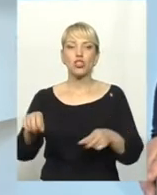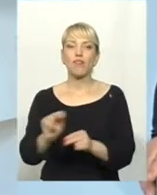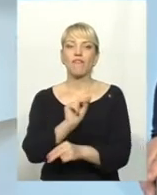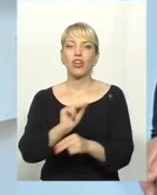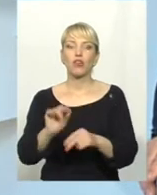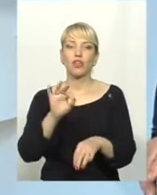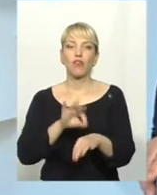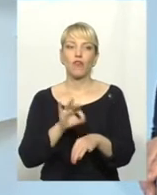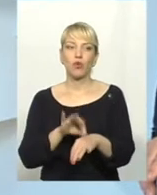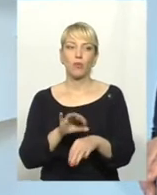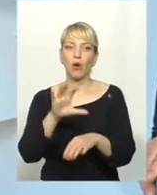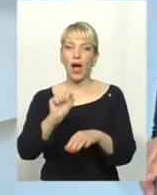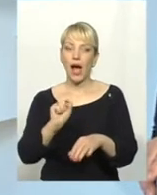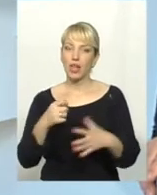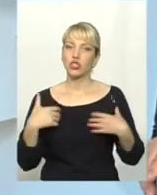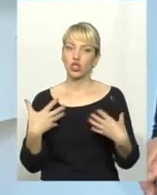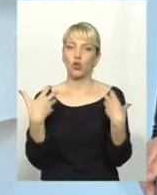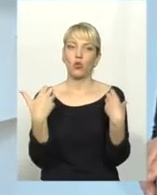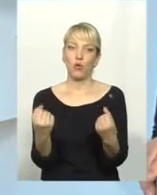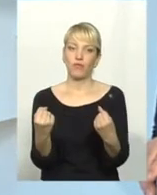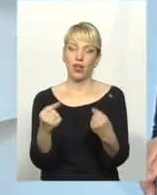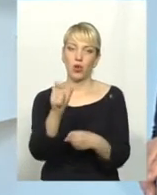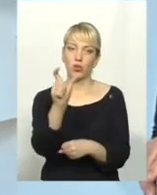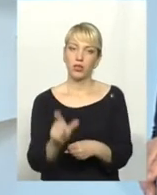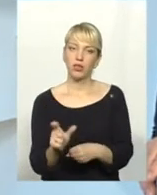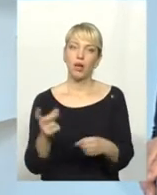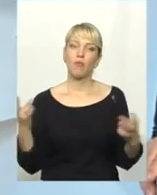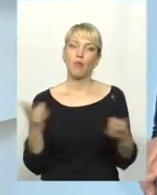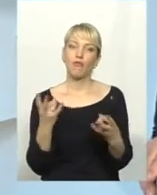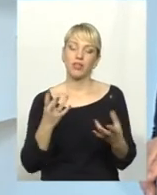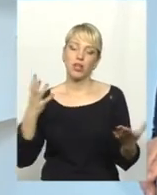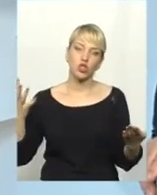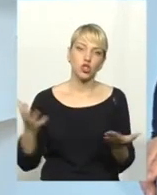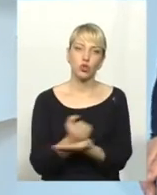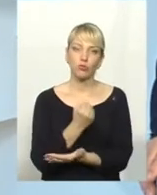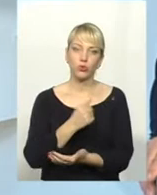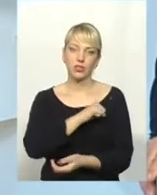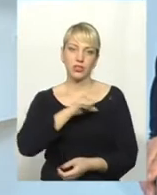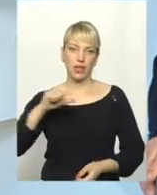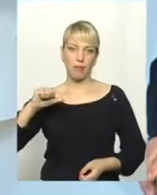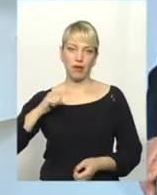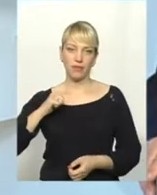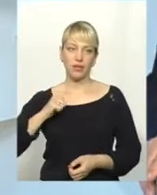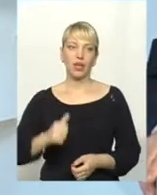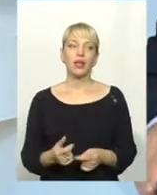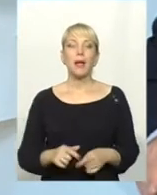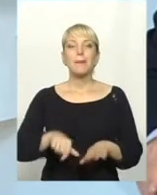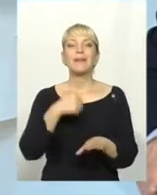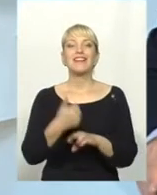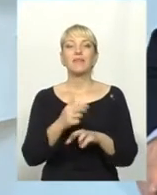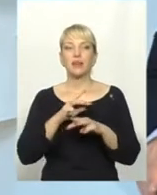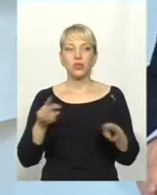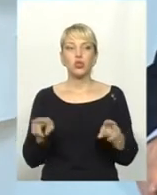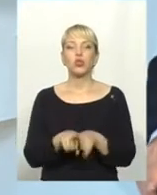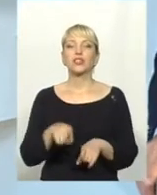хворобу, а здоров'я людина має здобути сама. Прем'єр-міністр теж